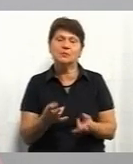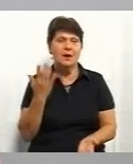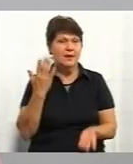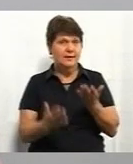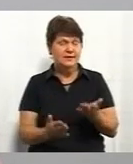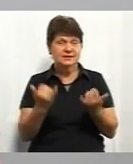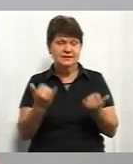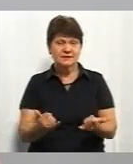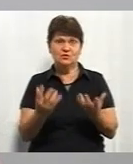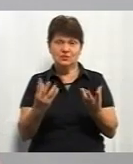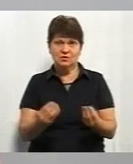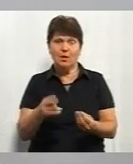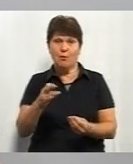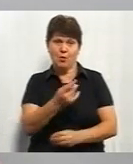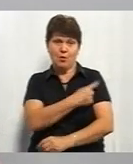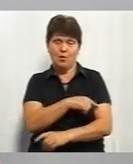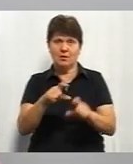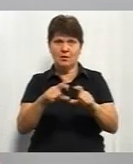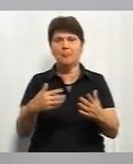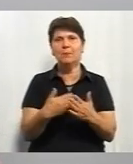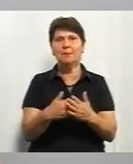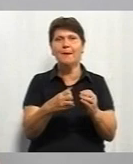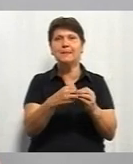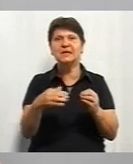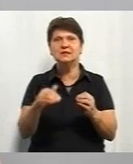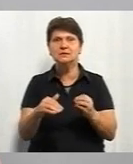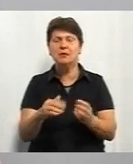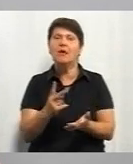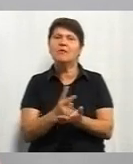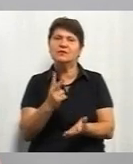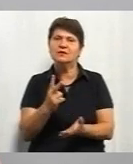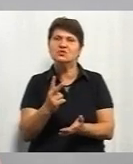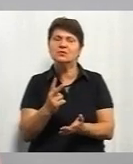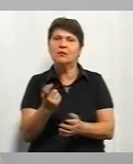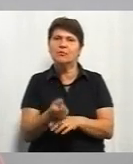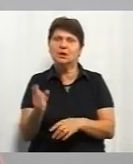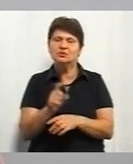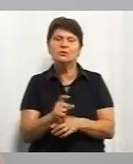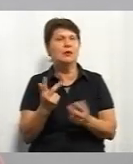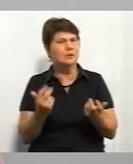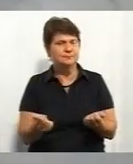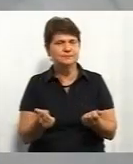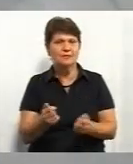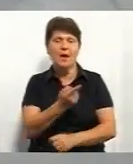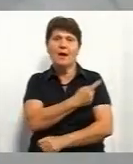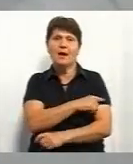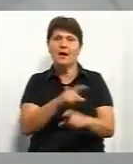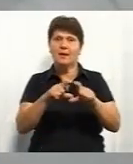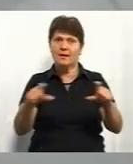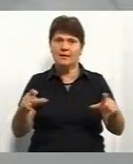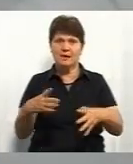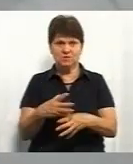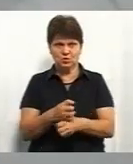сьогоднішній день, по нашій лікарні, це близько 15 тисяч. Вдвічі більше. Вдвічі більше, так. Лікарня